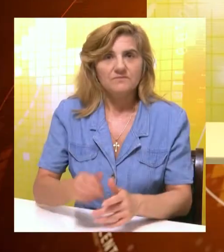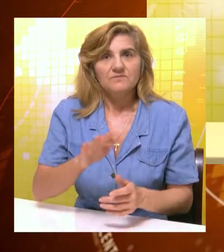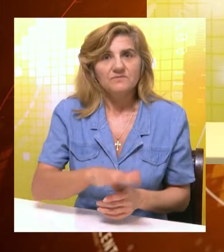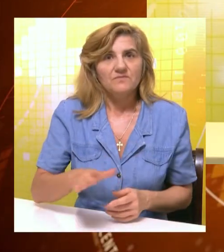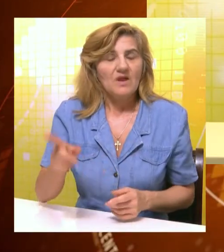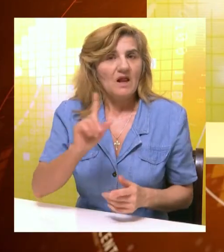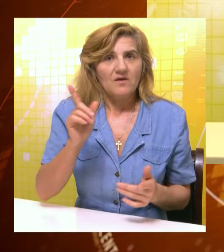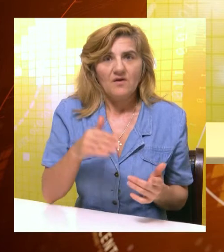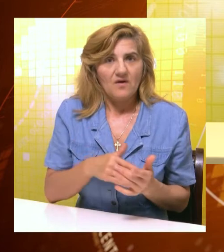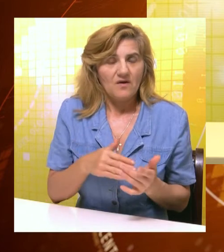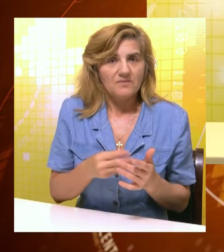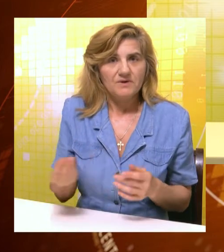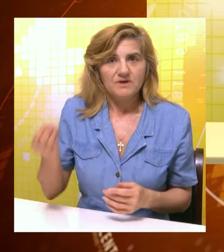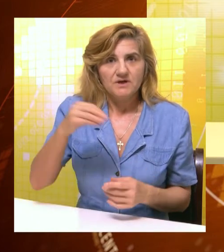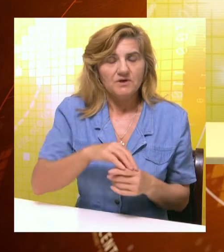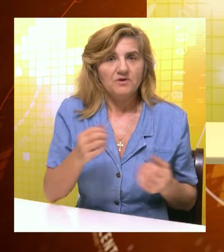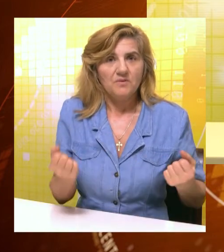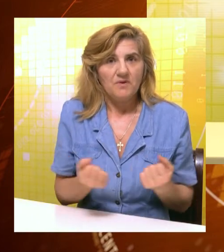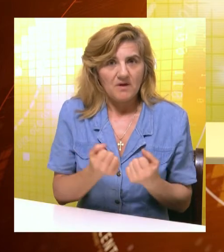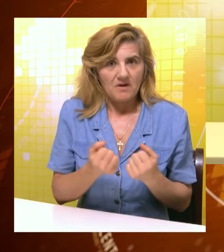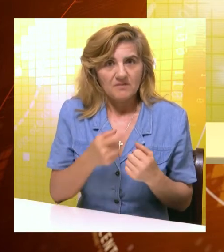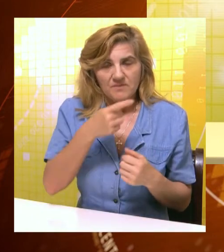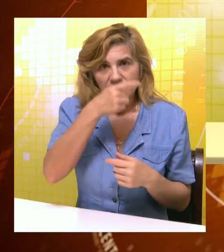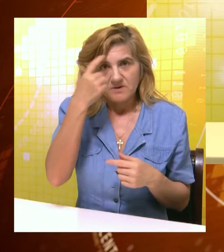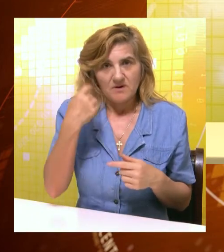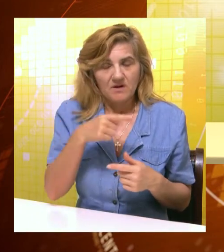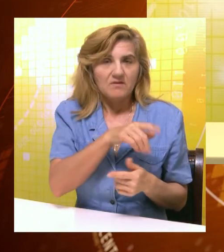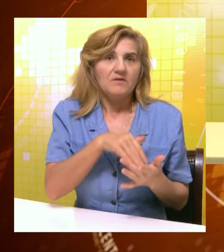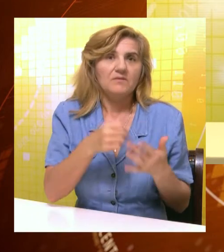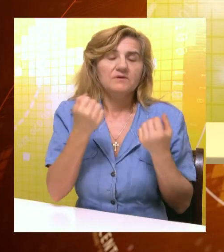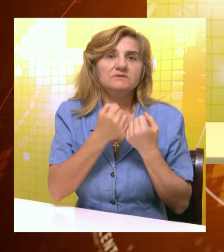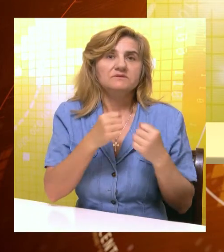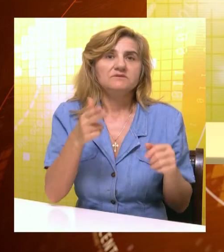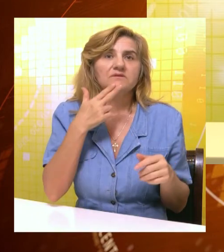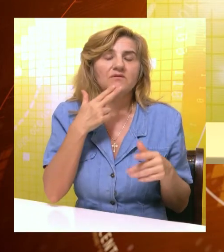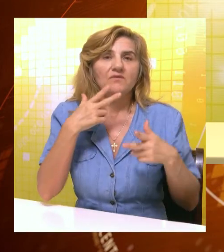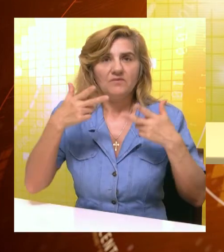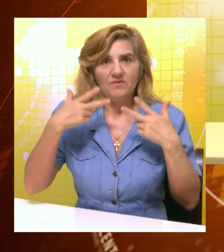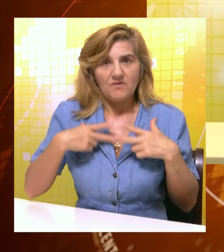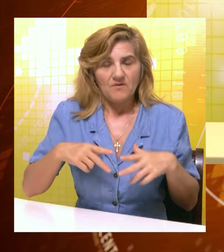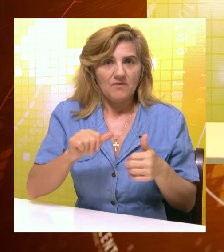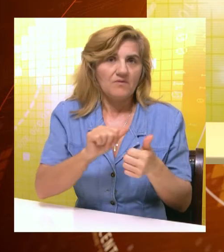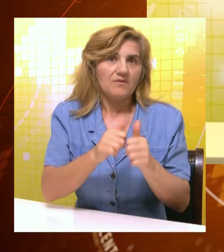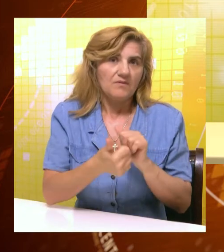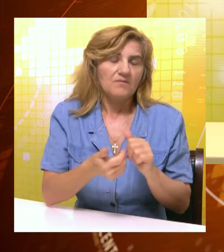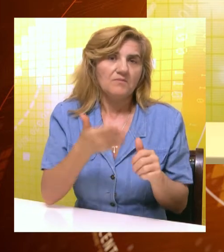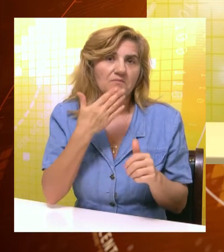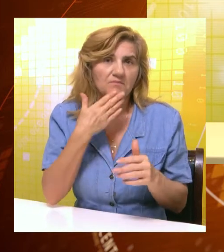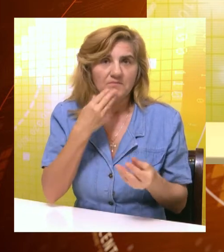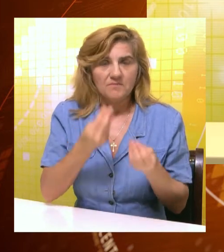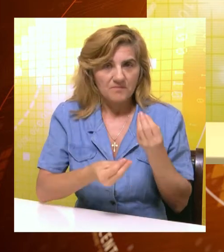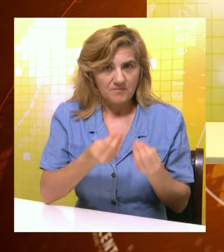Decu ne treba optrećivati dodatnim aktivnostima u toku raspusta, već to treba da budu slobodne aktivnosti sportsko-rekreativnog